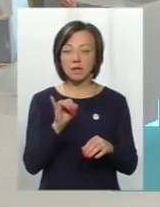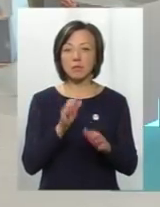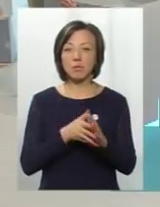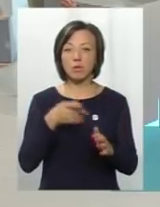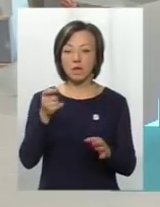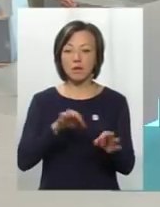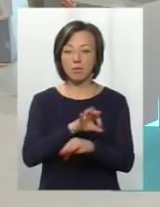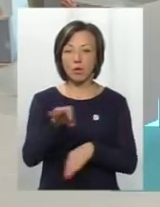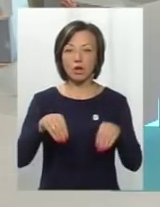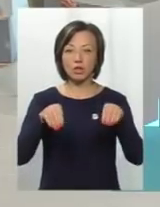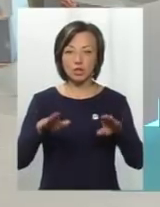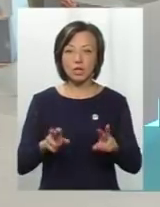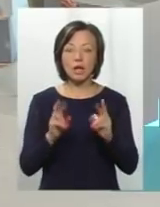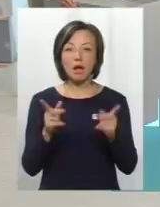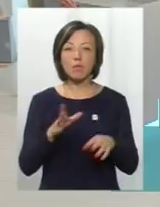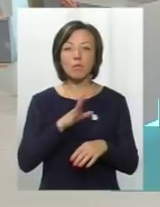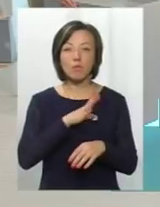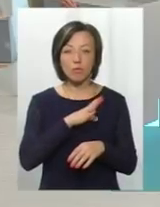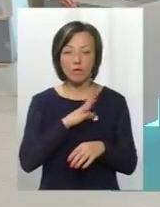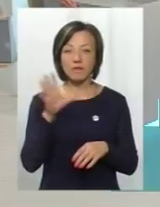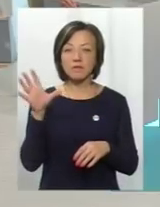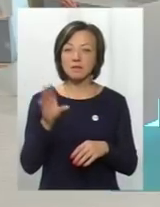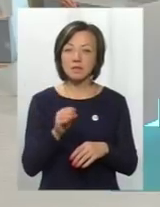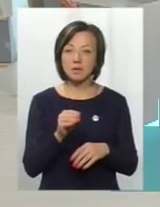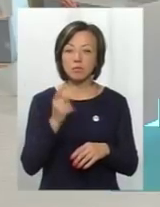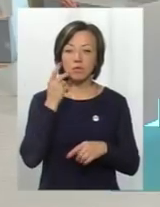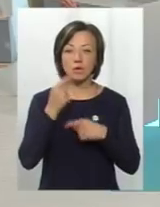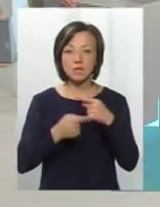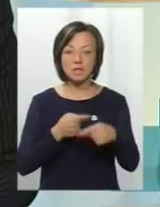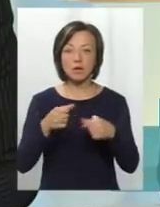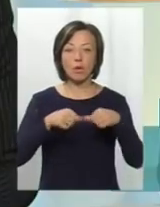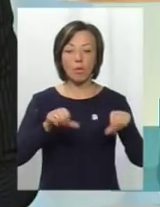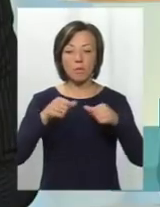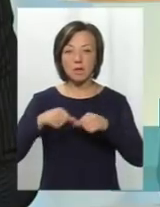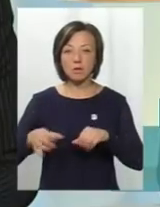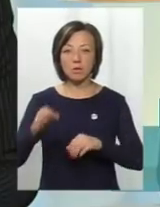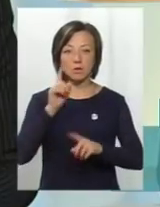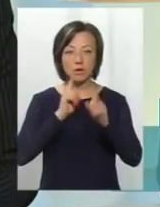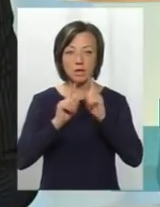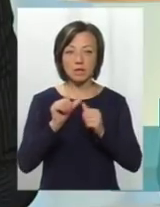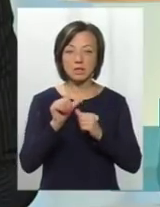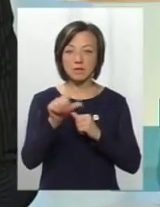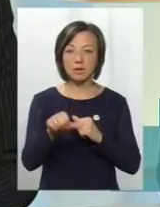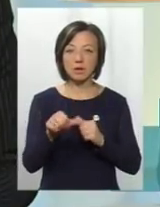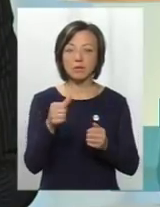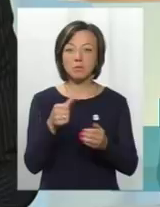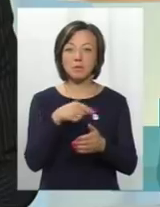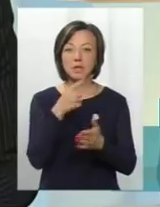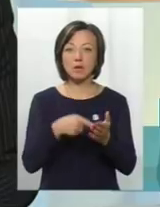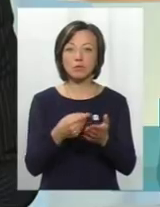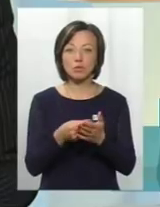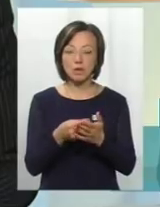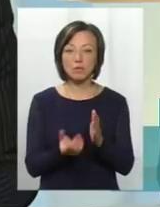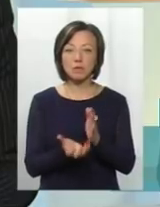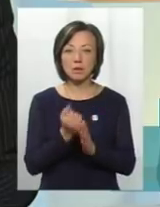проєкт рішення, такий, який і був. І, до речі, усі постійні комісії обласної ради за виключенням комісії з питань бюджету